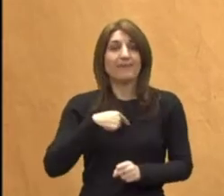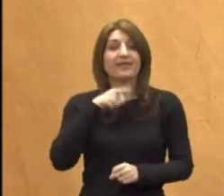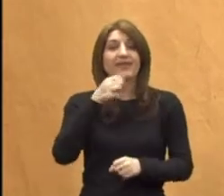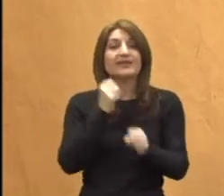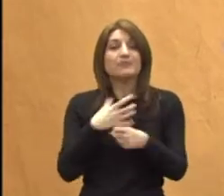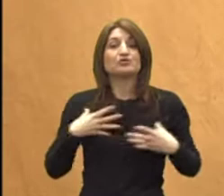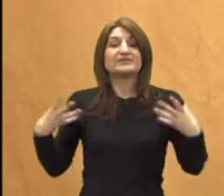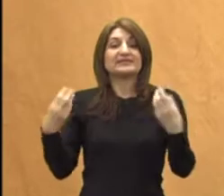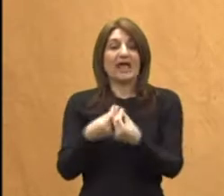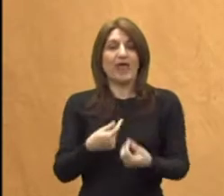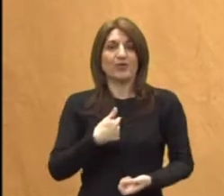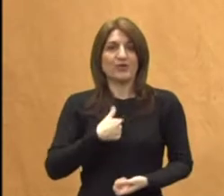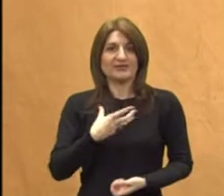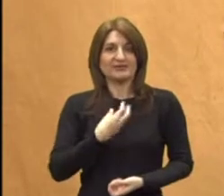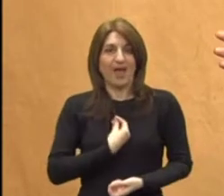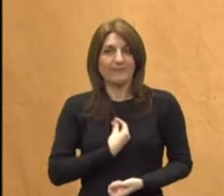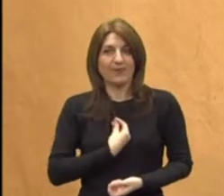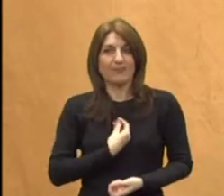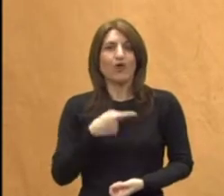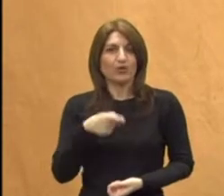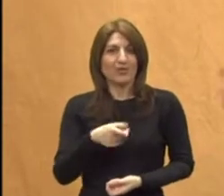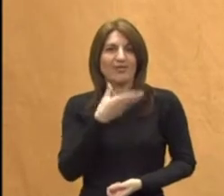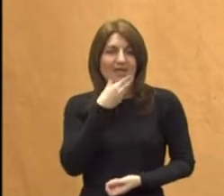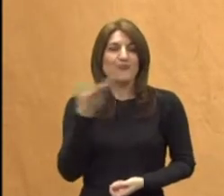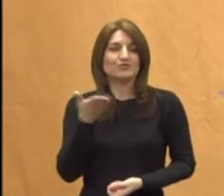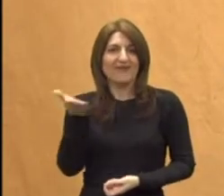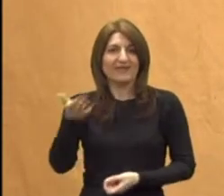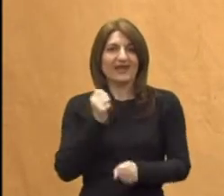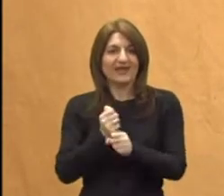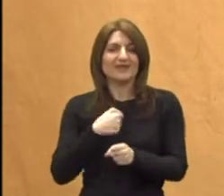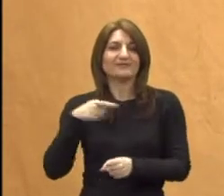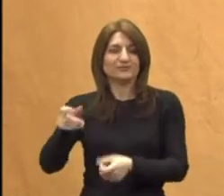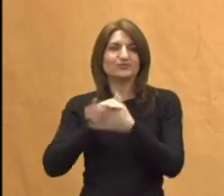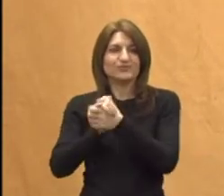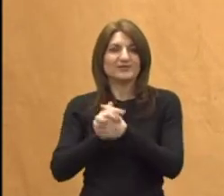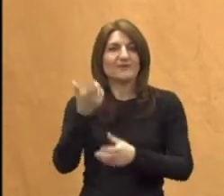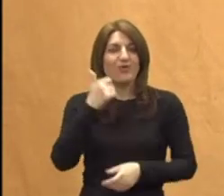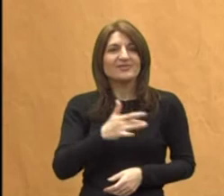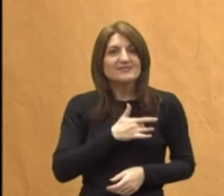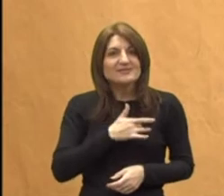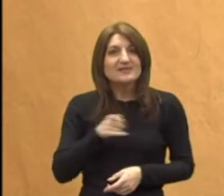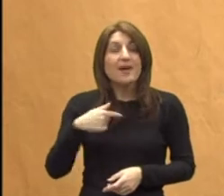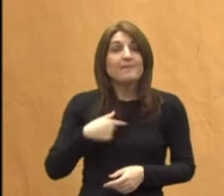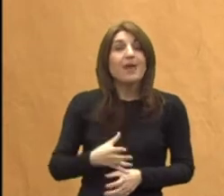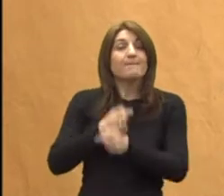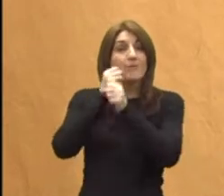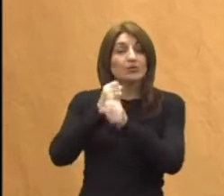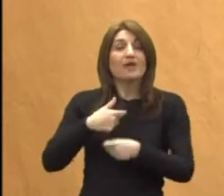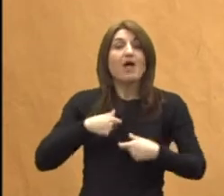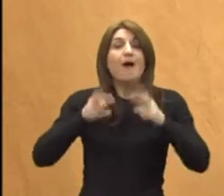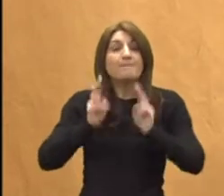zajedno sa mnom. To je prekrasno. To je ovo što vi radite. I to ja vam čestitam od srca. Podrži me. Ja mogu